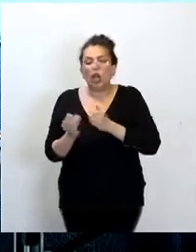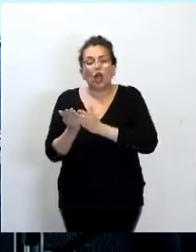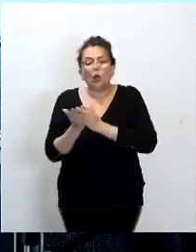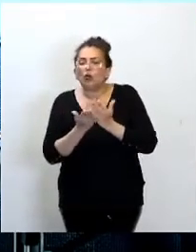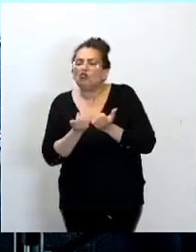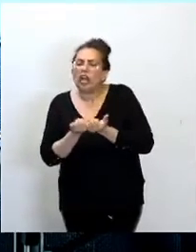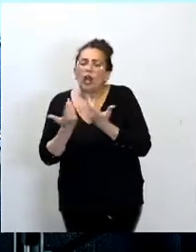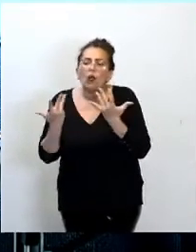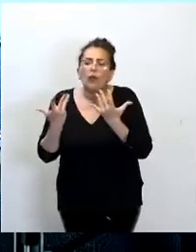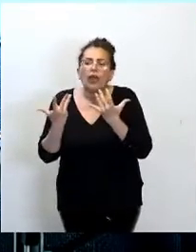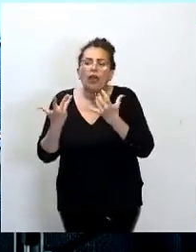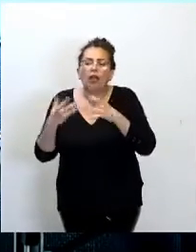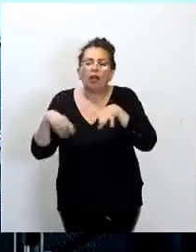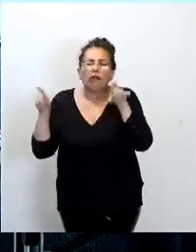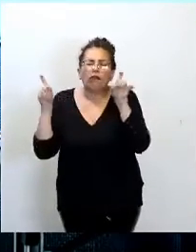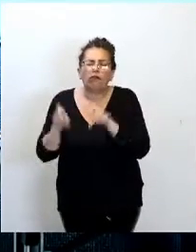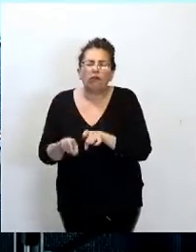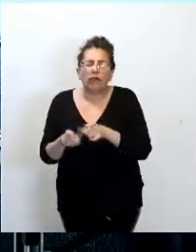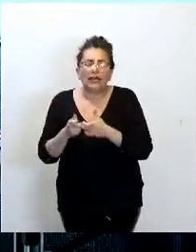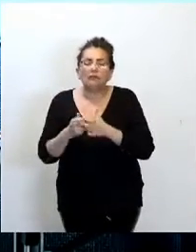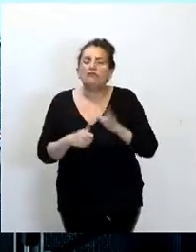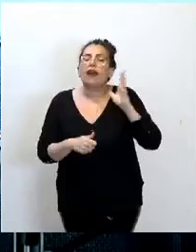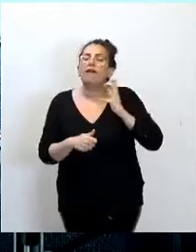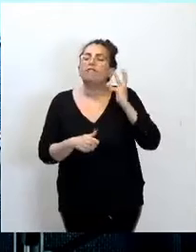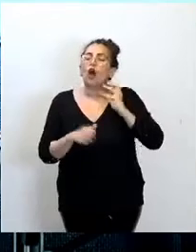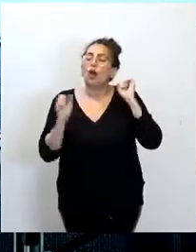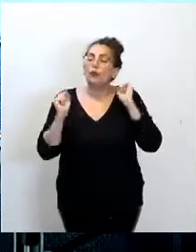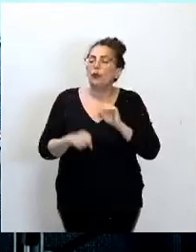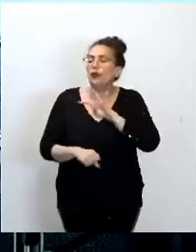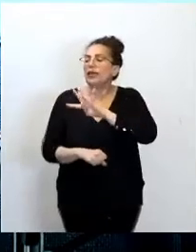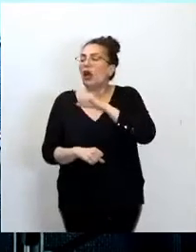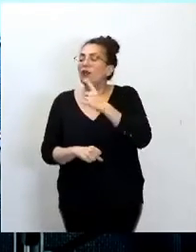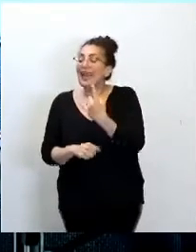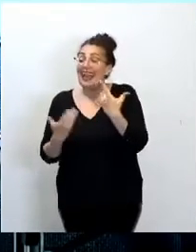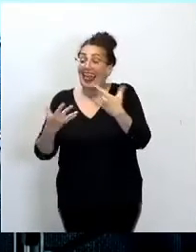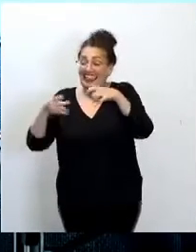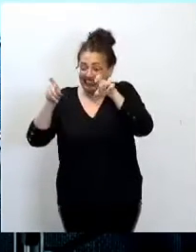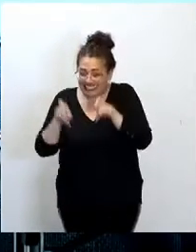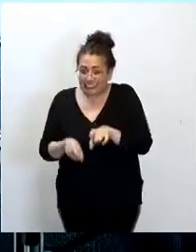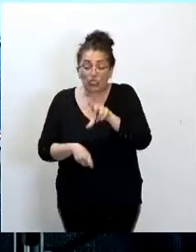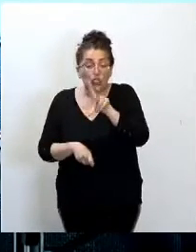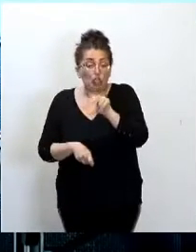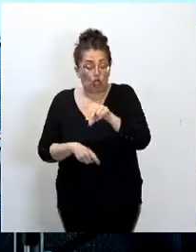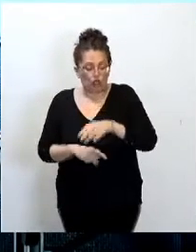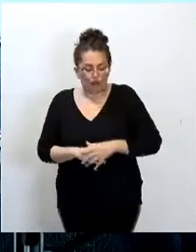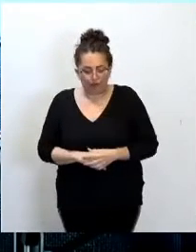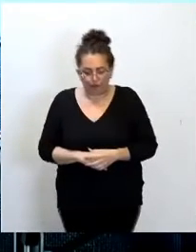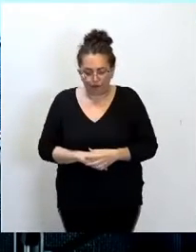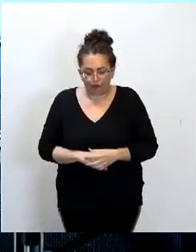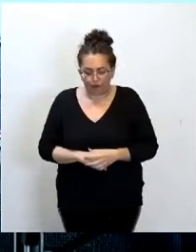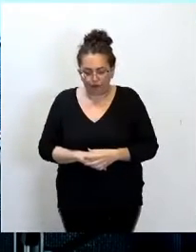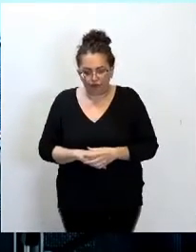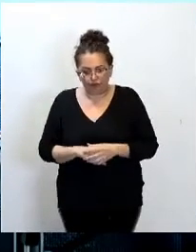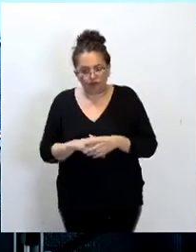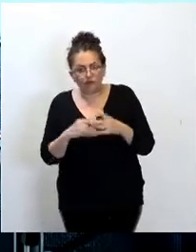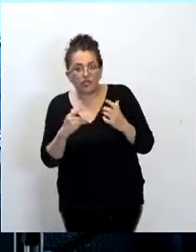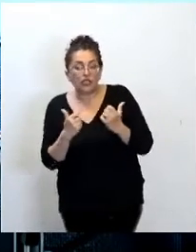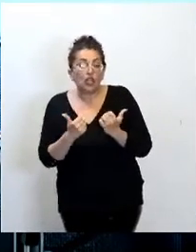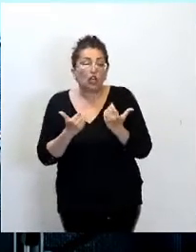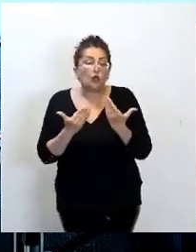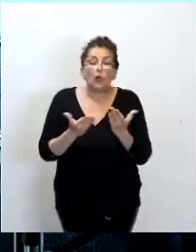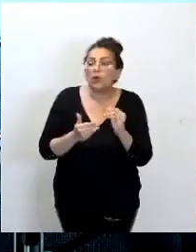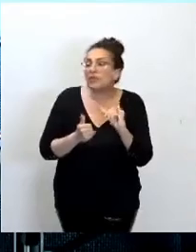éligibles, puisqu'on passe de 41 à 30, vous ouvrez le dispositif à des non